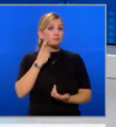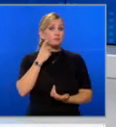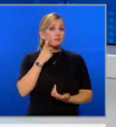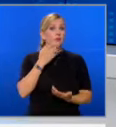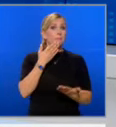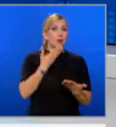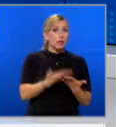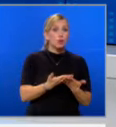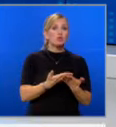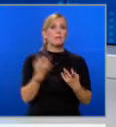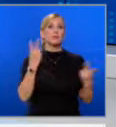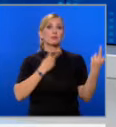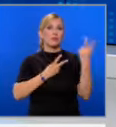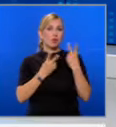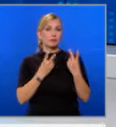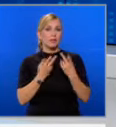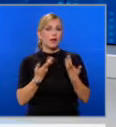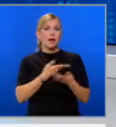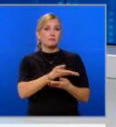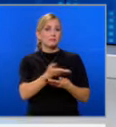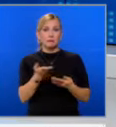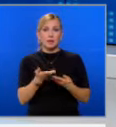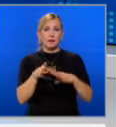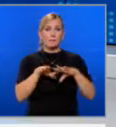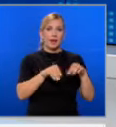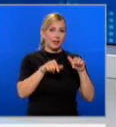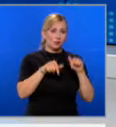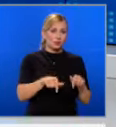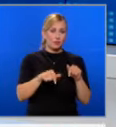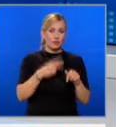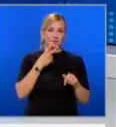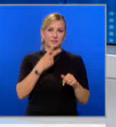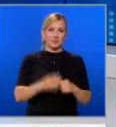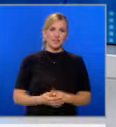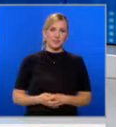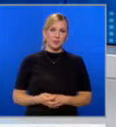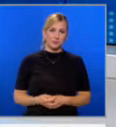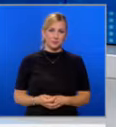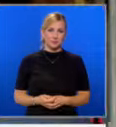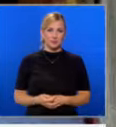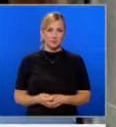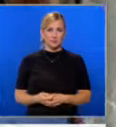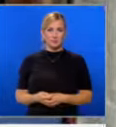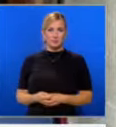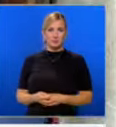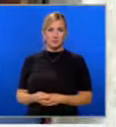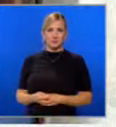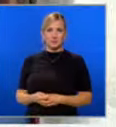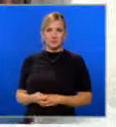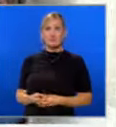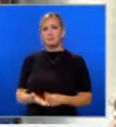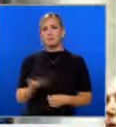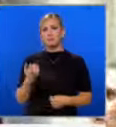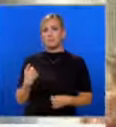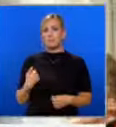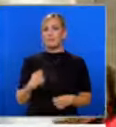дженталменско споразумение. А как парламентарните партии приеха тази заявка, репортажата е на Милена Кирова. Преди вода и